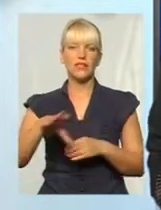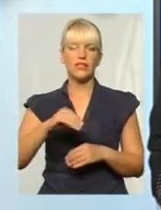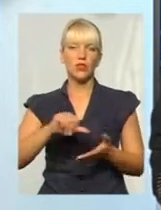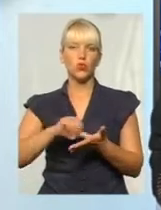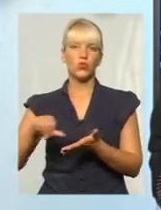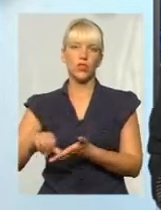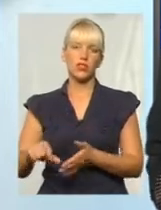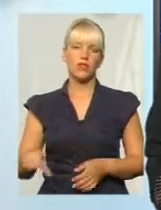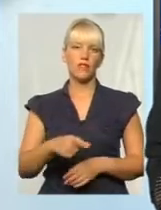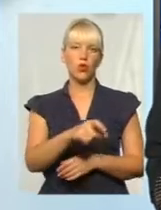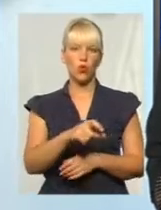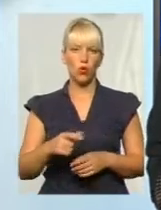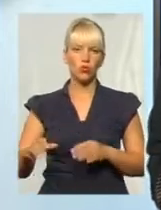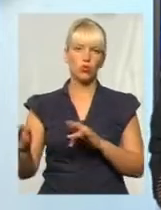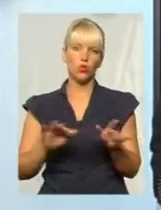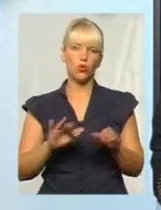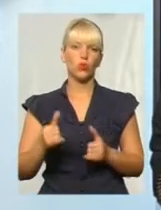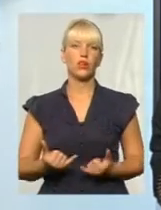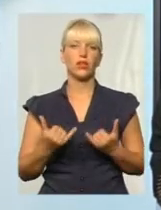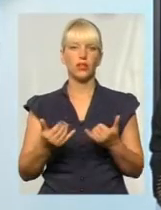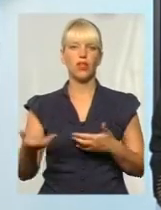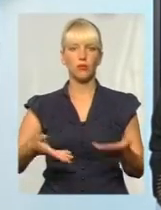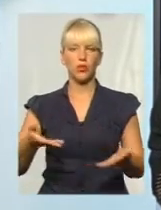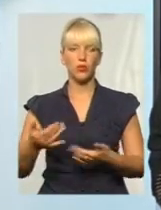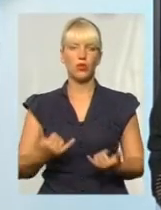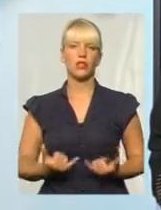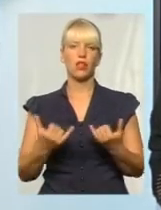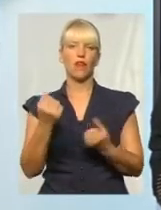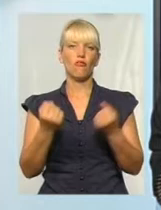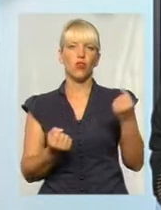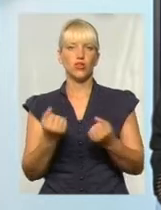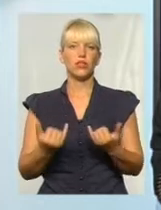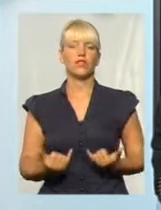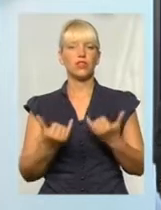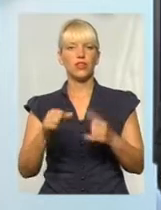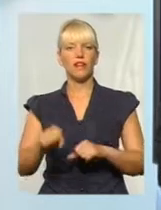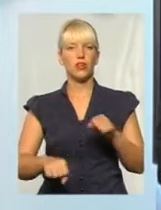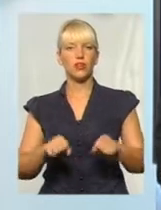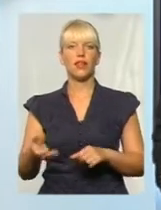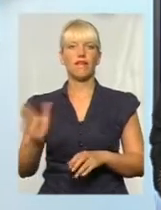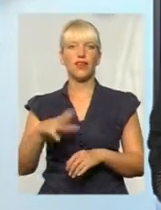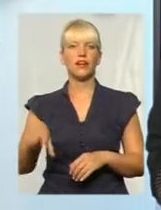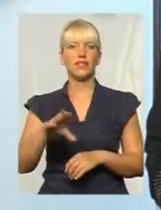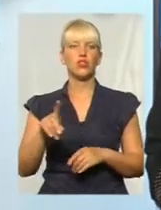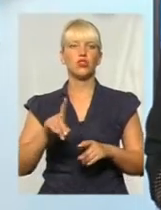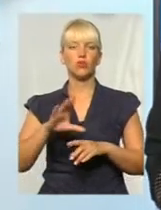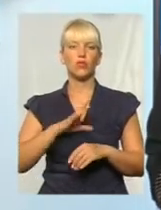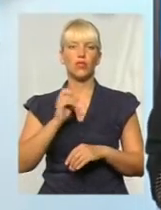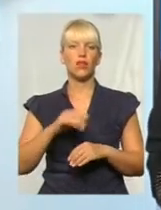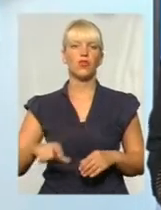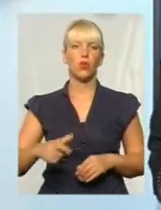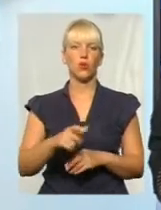руху. І для пішоходів, і для водіїв, і для велосипедистів. Отож, давайте будемо старатися всі, щоб було на дорогах